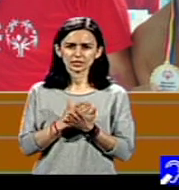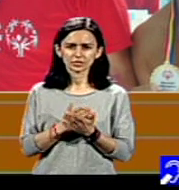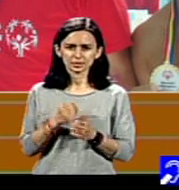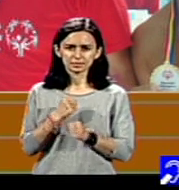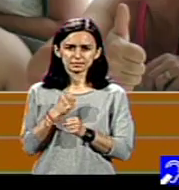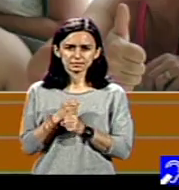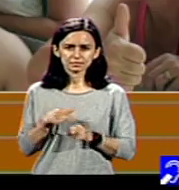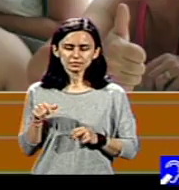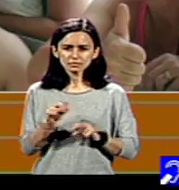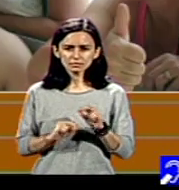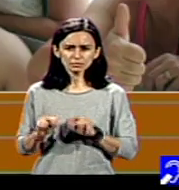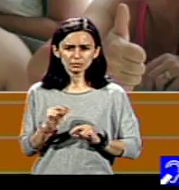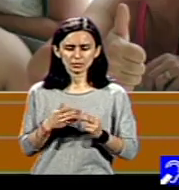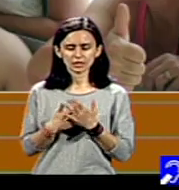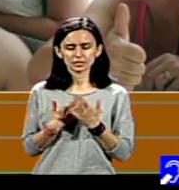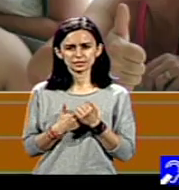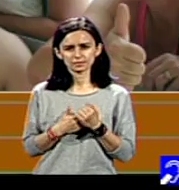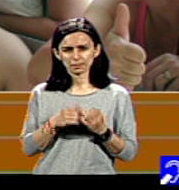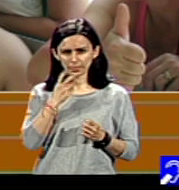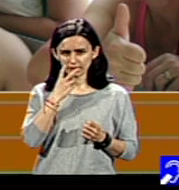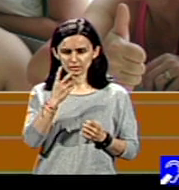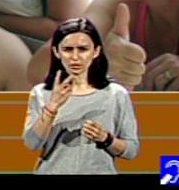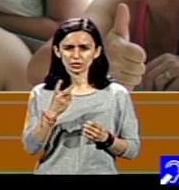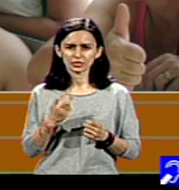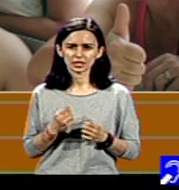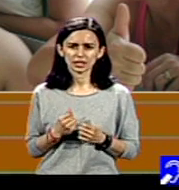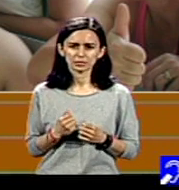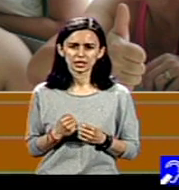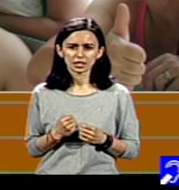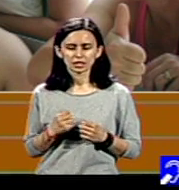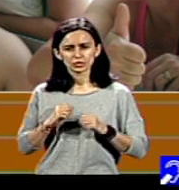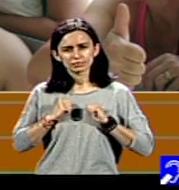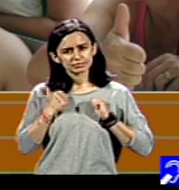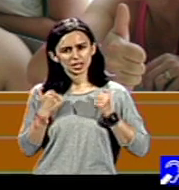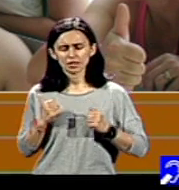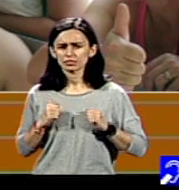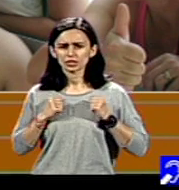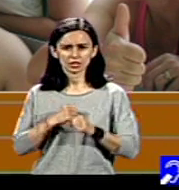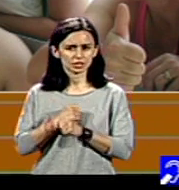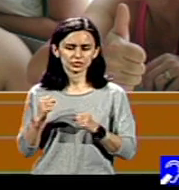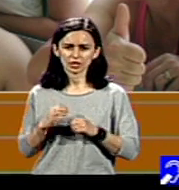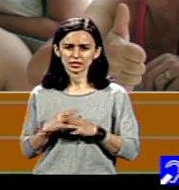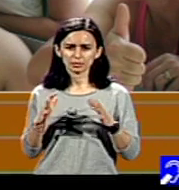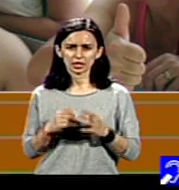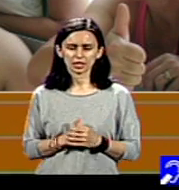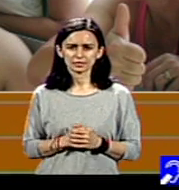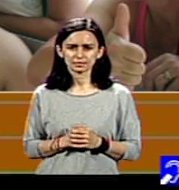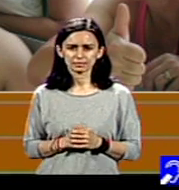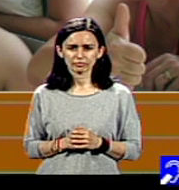Asociația, pentru că o vedeam ca un mare efort și mă gândeam la,